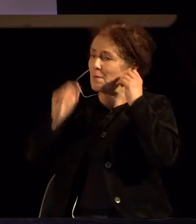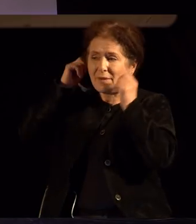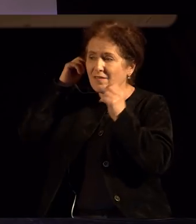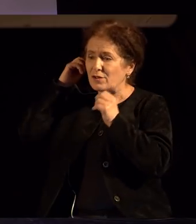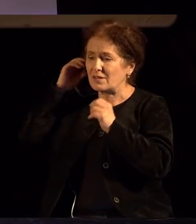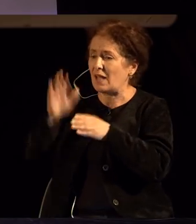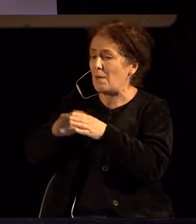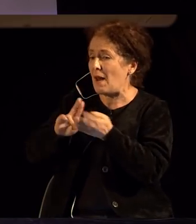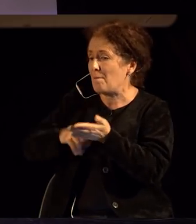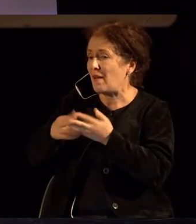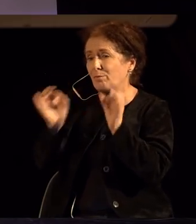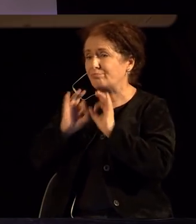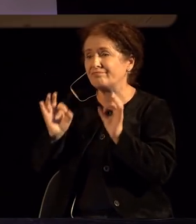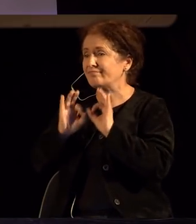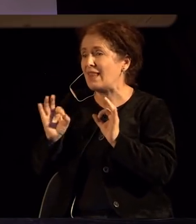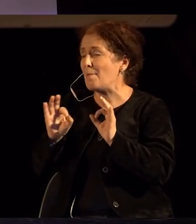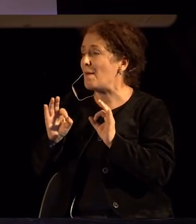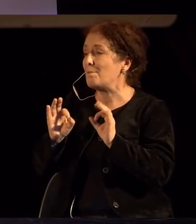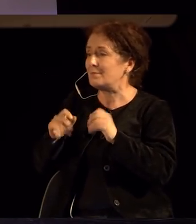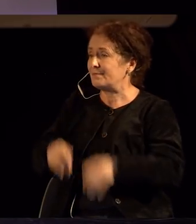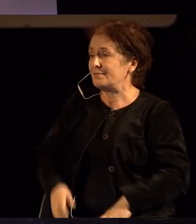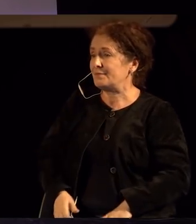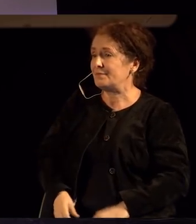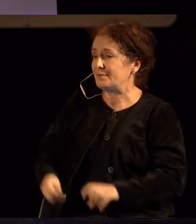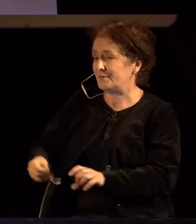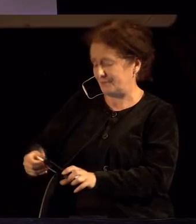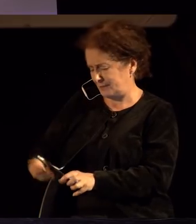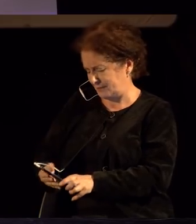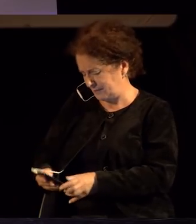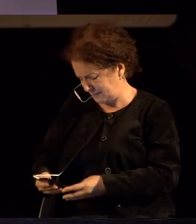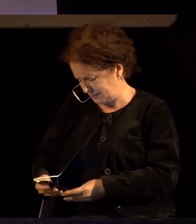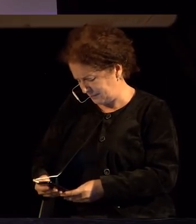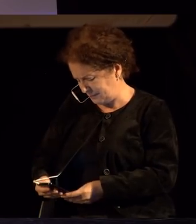anyway, I only have 20 minutes, I've been told, so I'm going to get right into it.